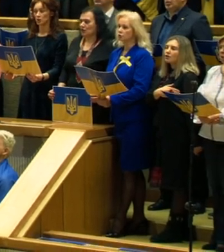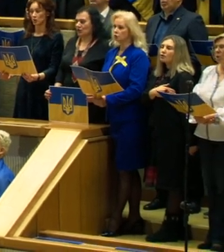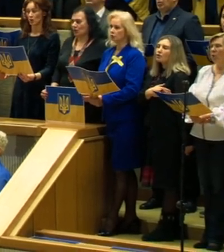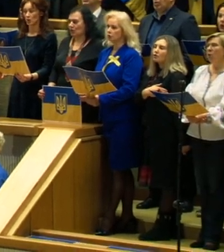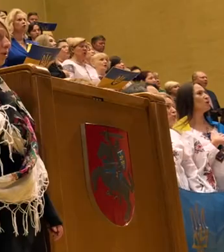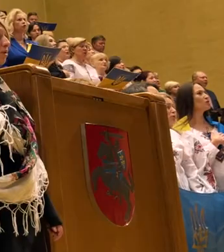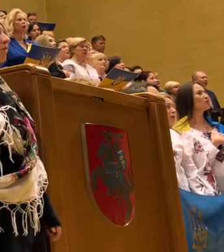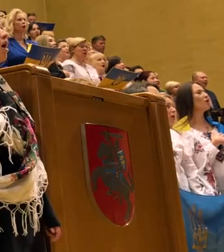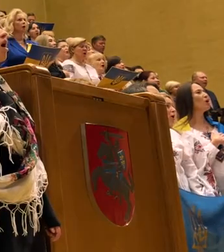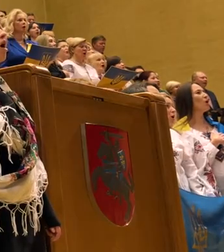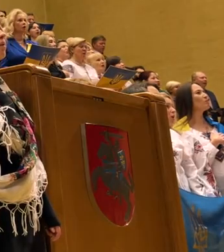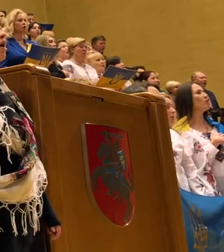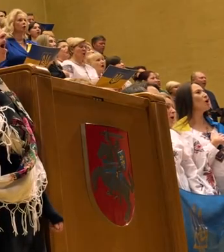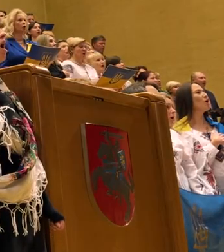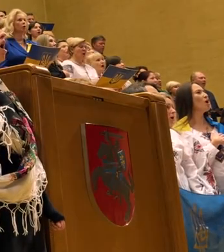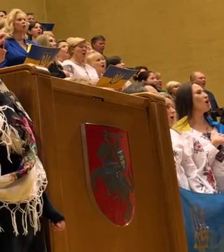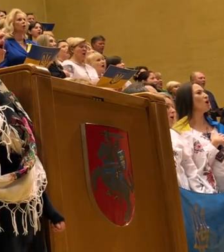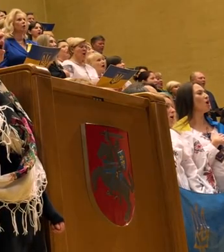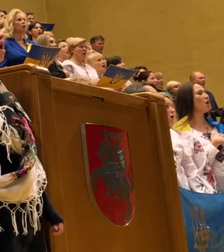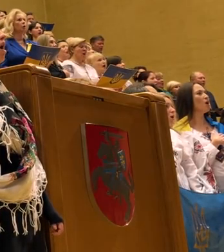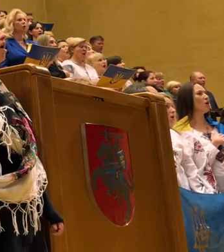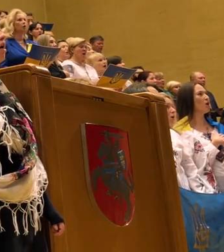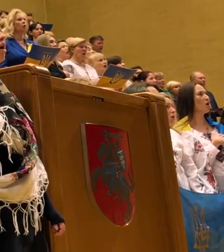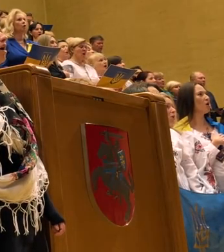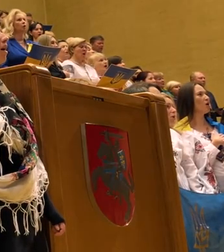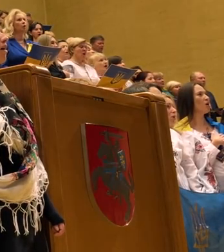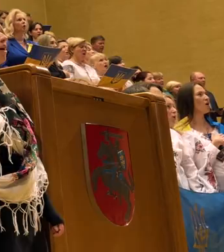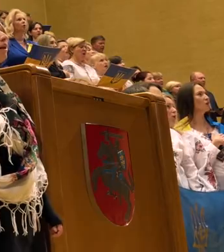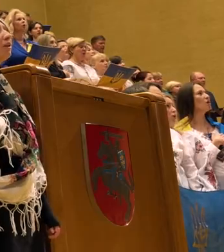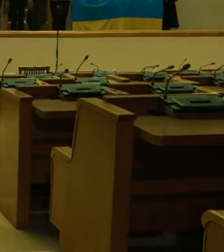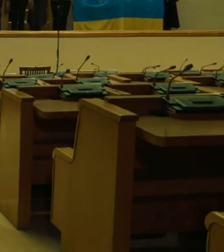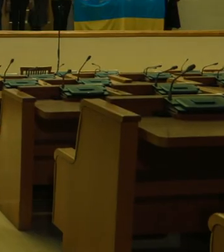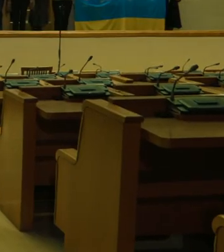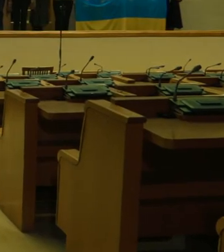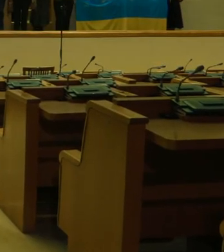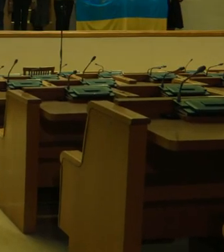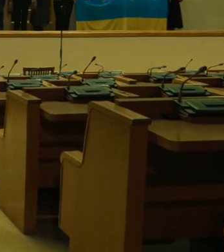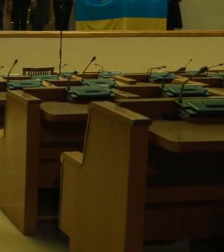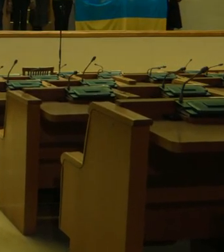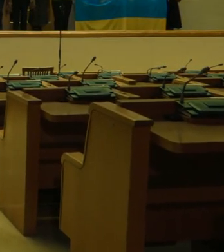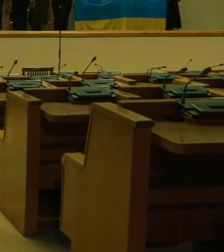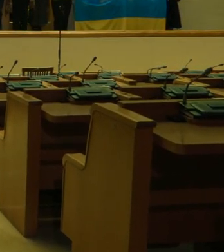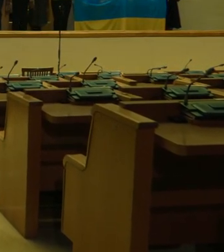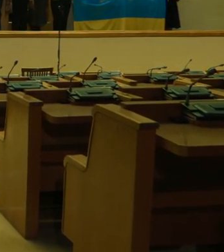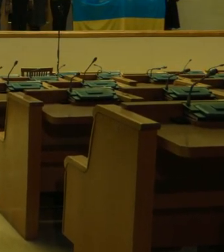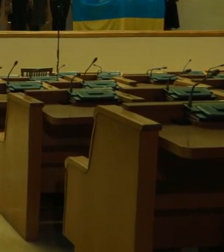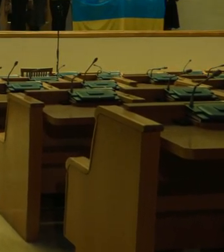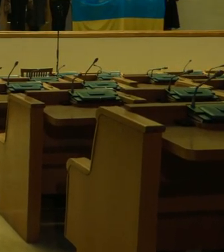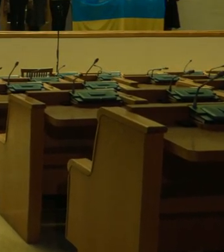visa Lietuva yra